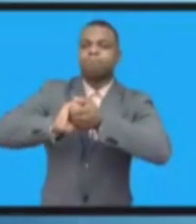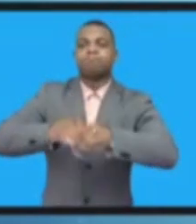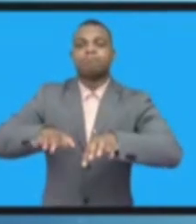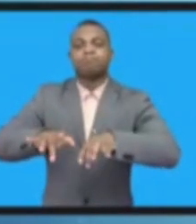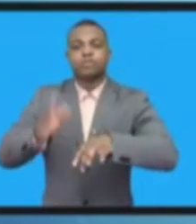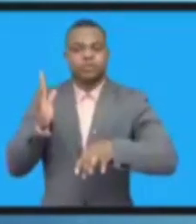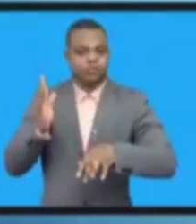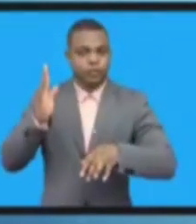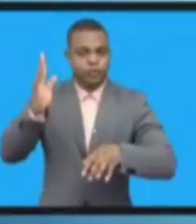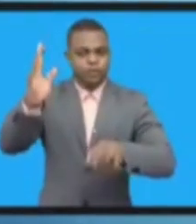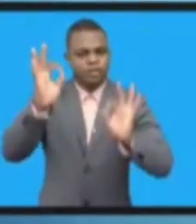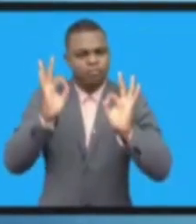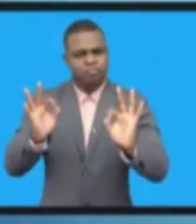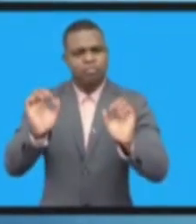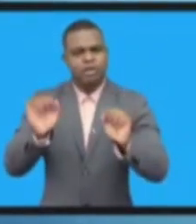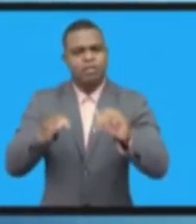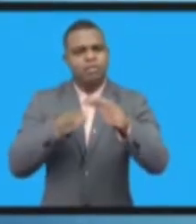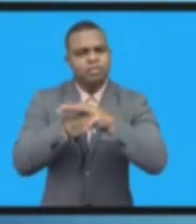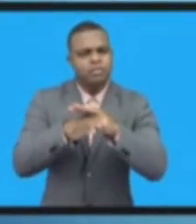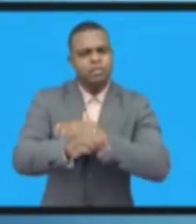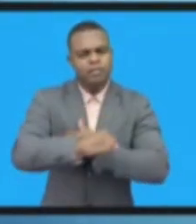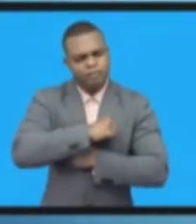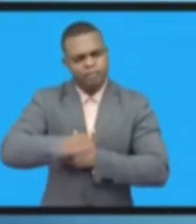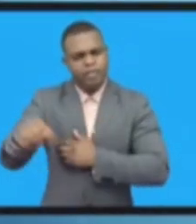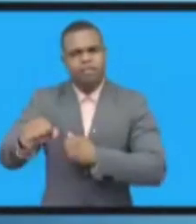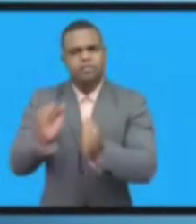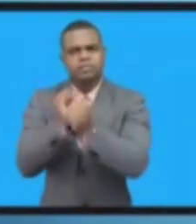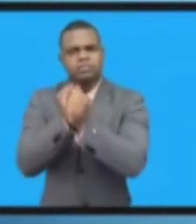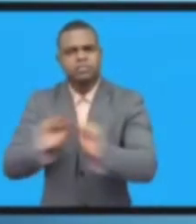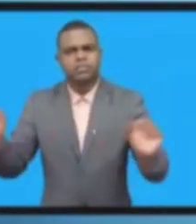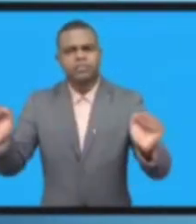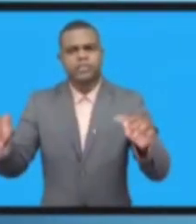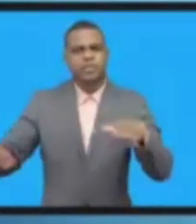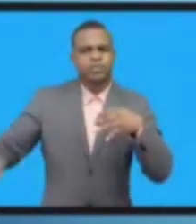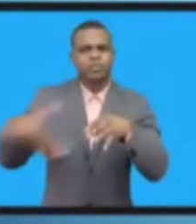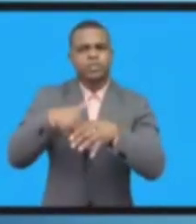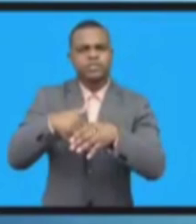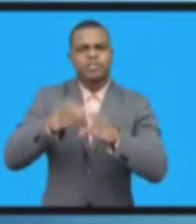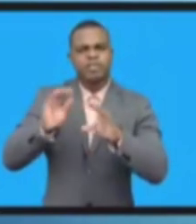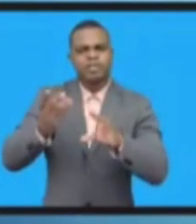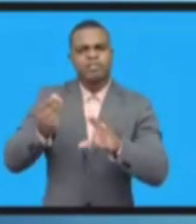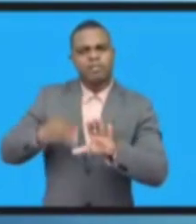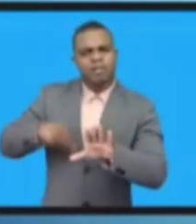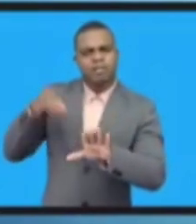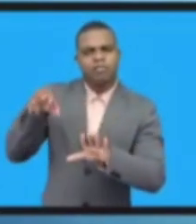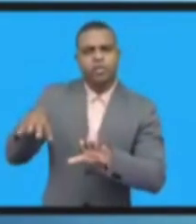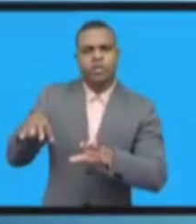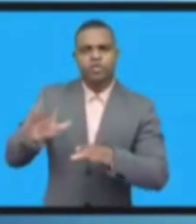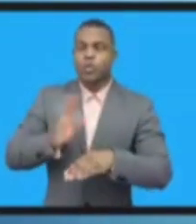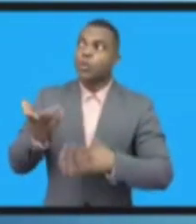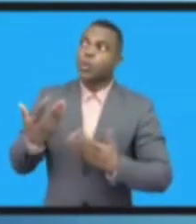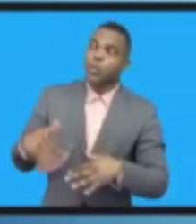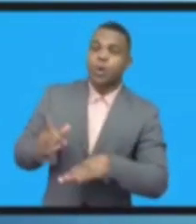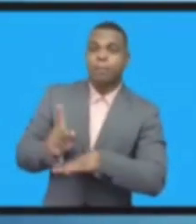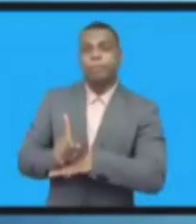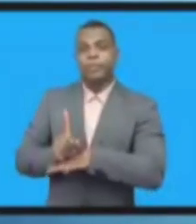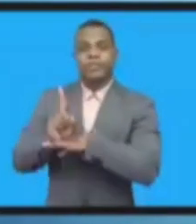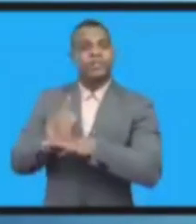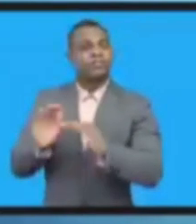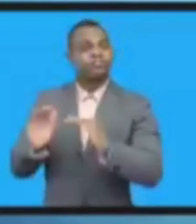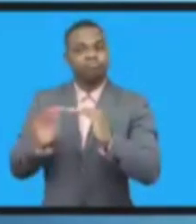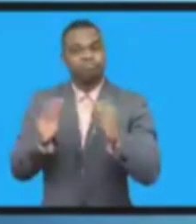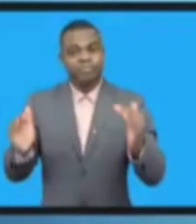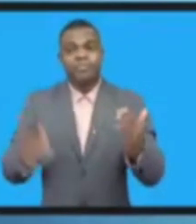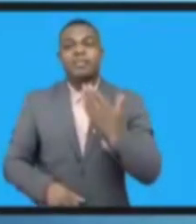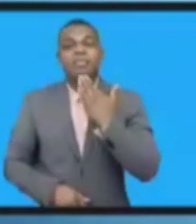интернету, где она существует. Я надеюсь, мы все вместе выйдем на этот